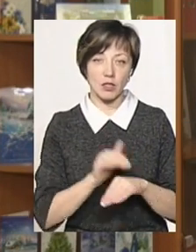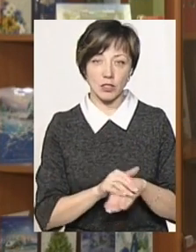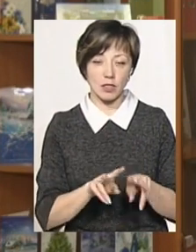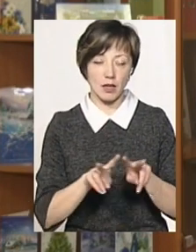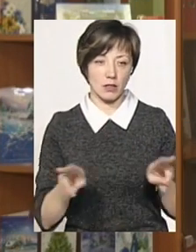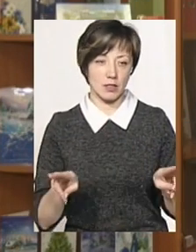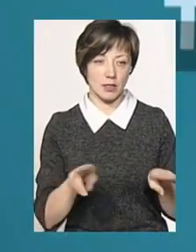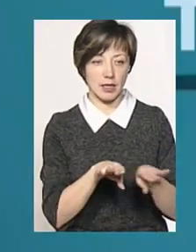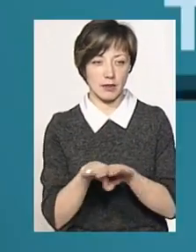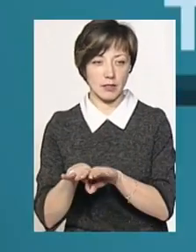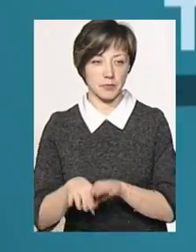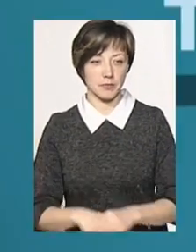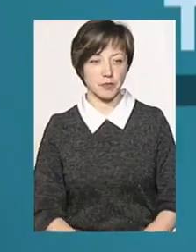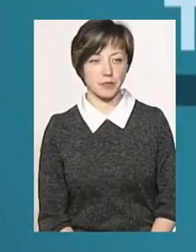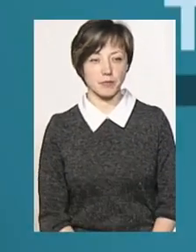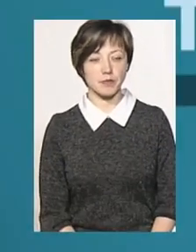вийшли на один рівень.